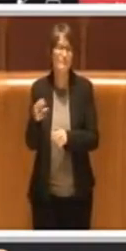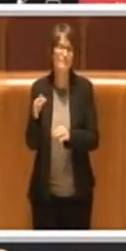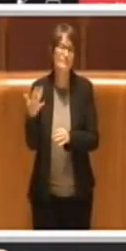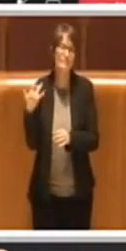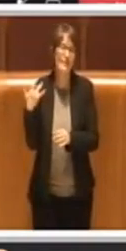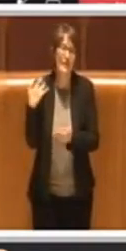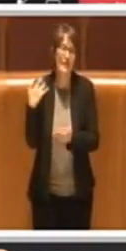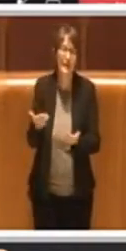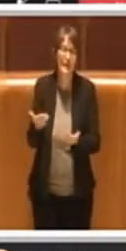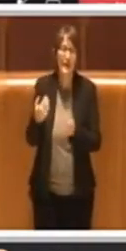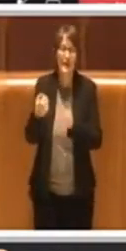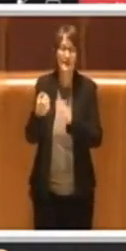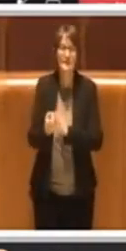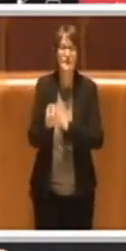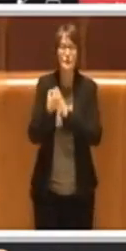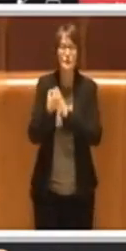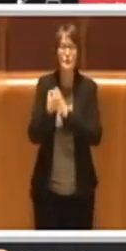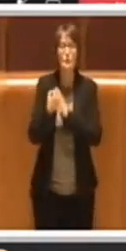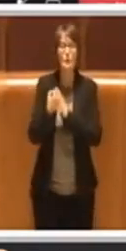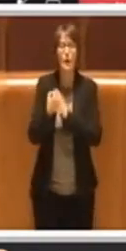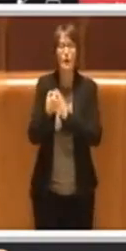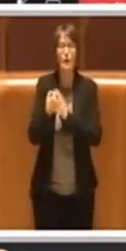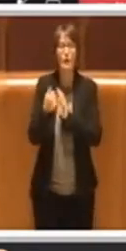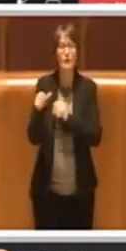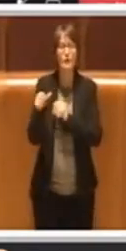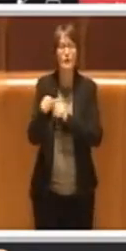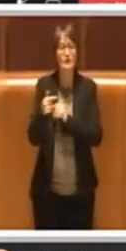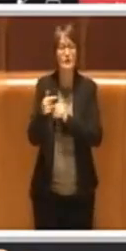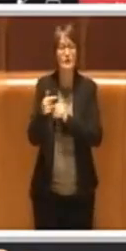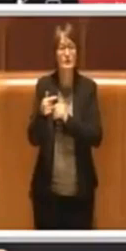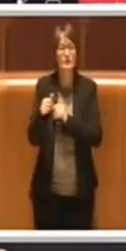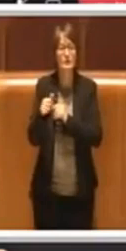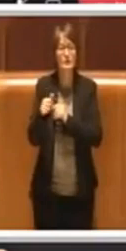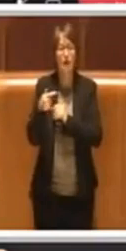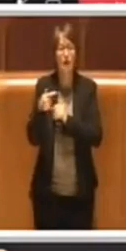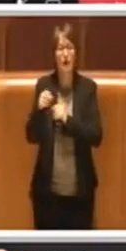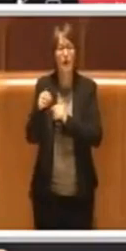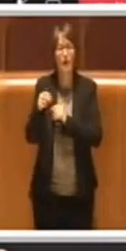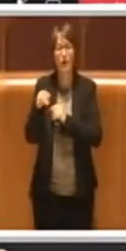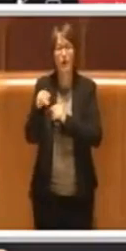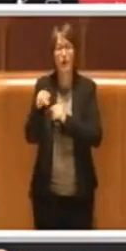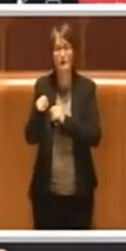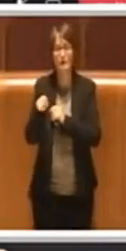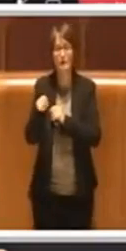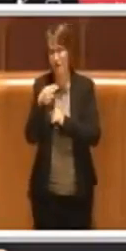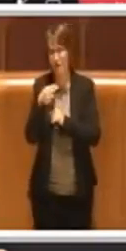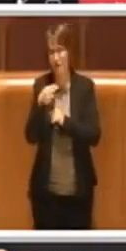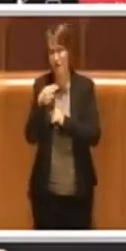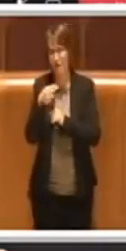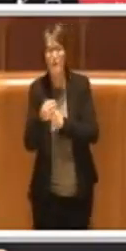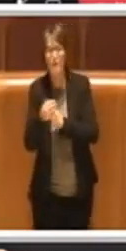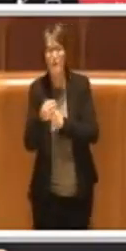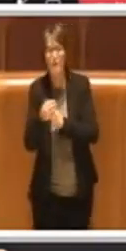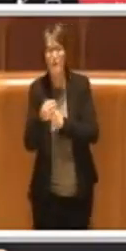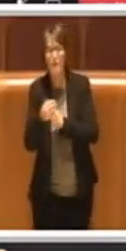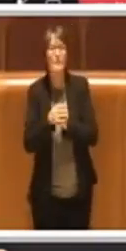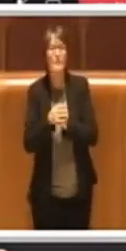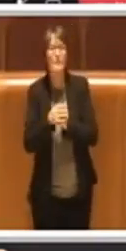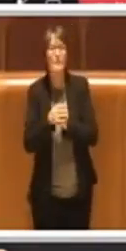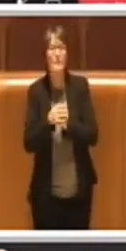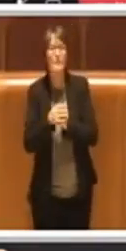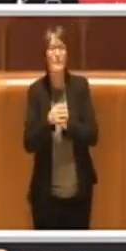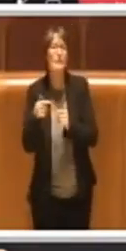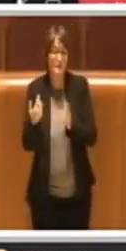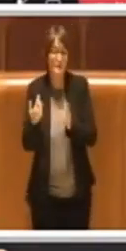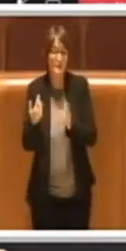il teatro prende nome, a procedere insomma con il riconoscimento al grande